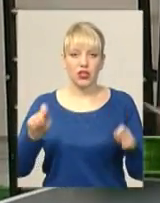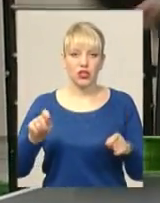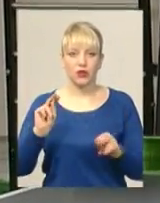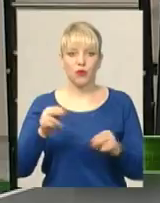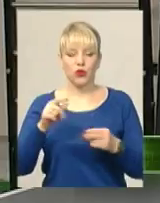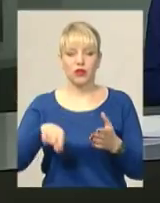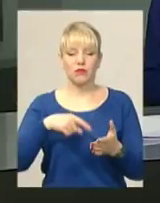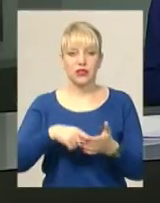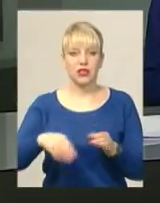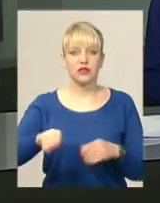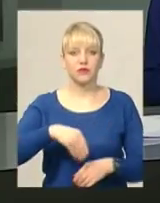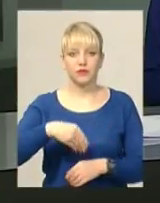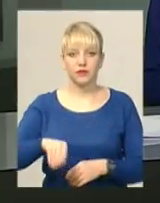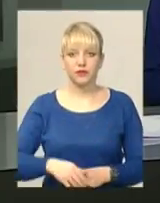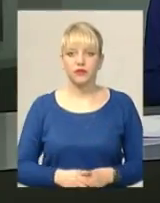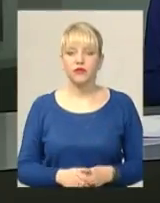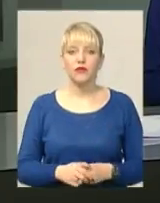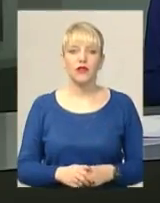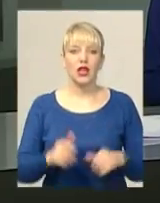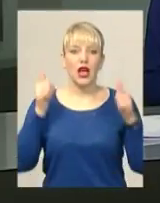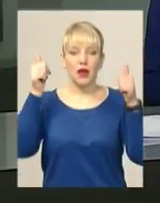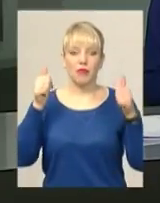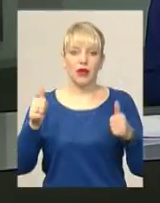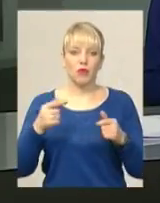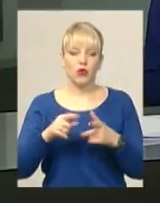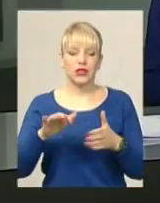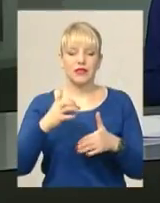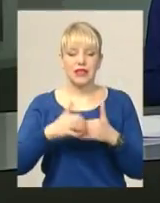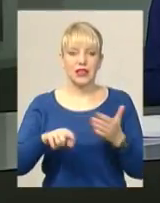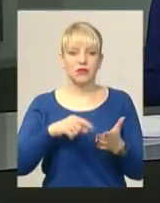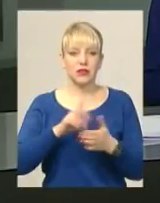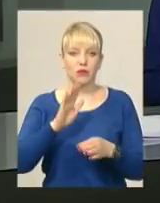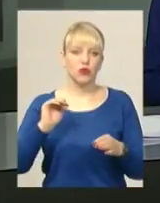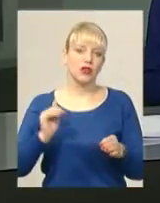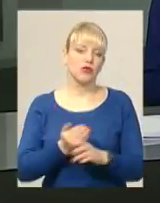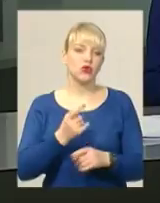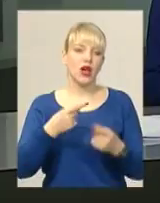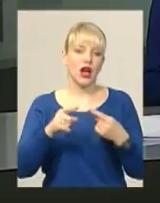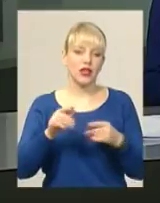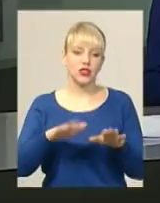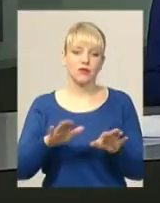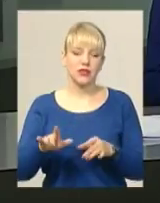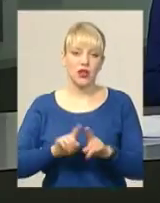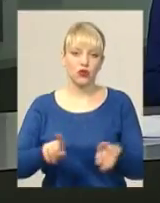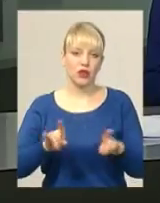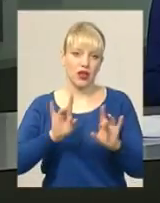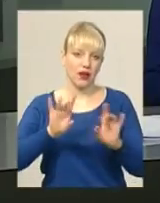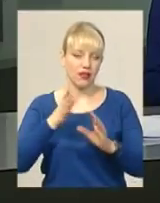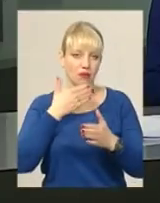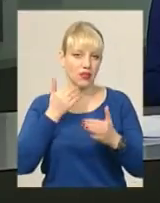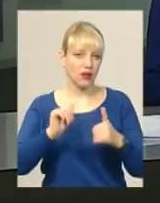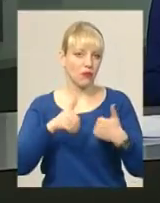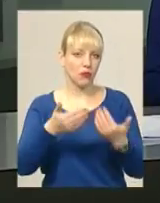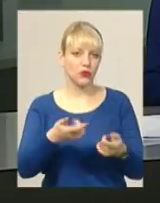тенісу. Білборди у Хмельницькому середмісті демонтують, а інші місця розповсюджувачам реклами не пропонують.